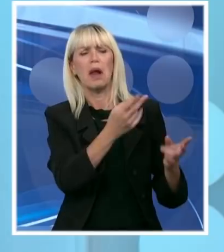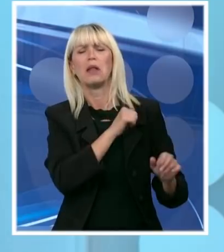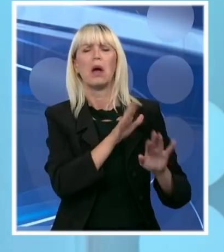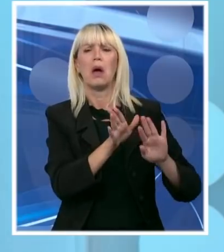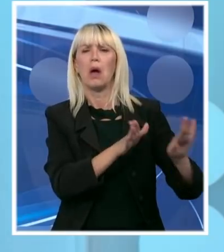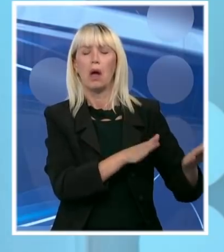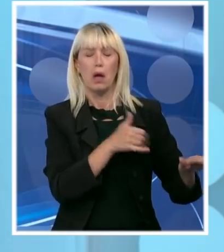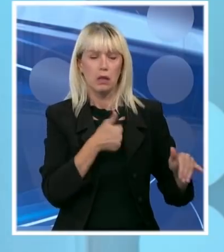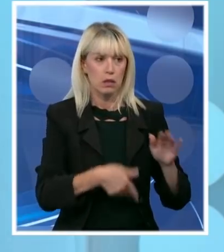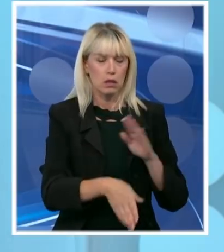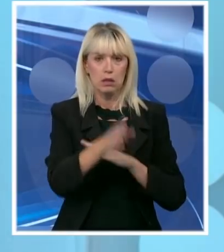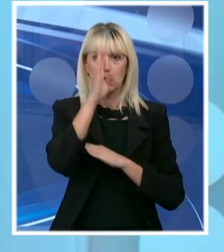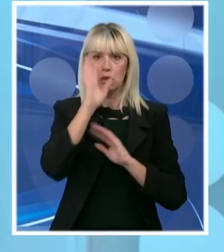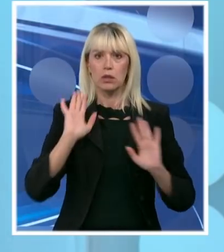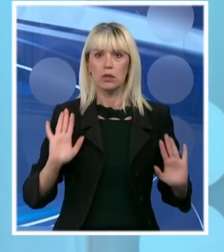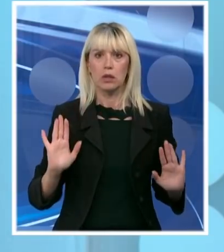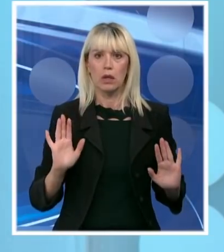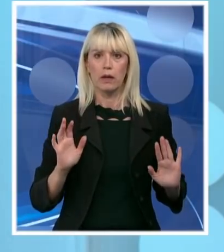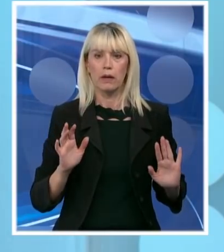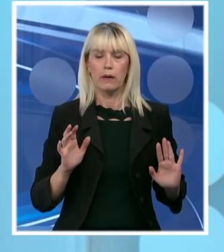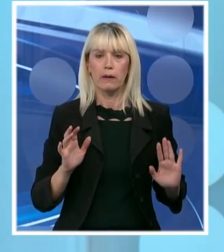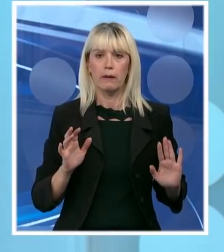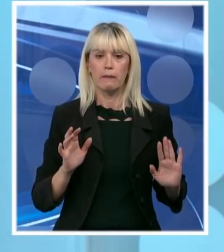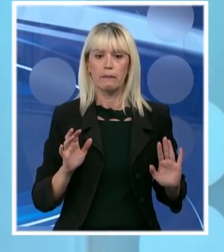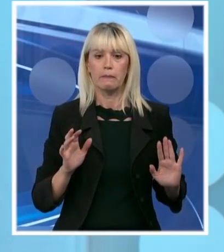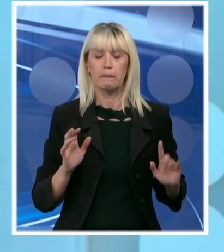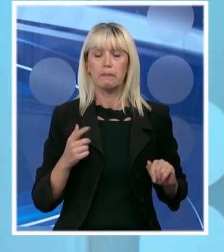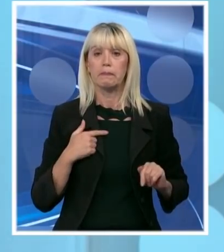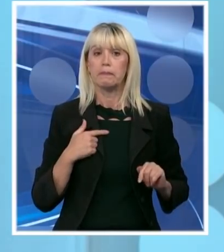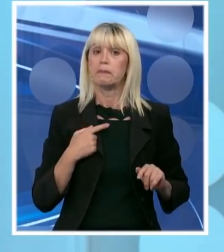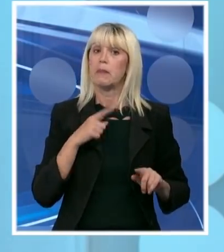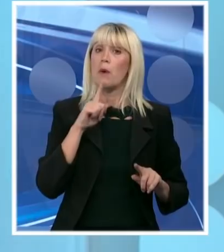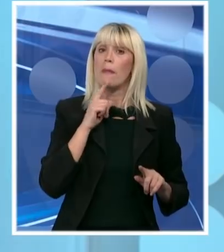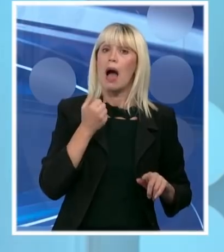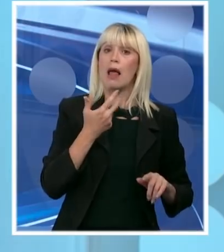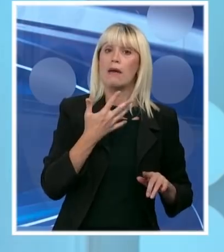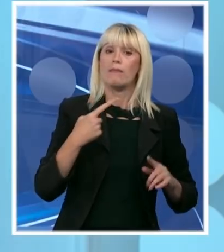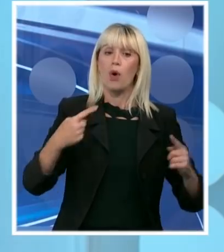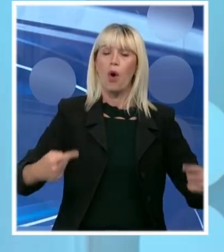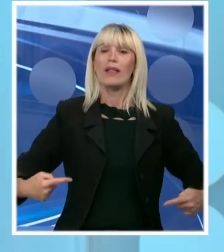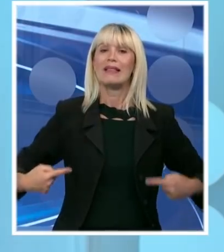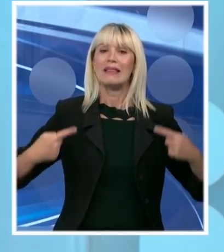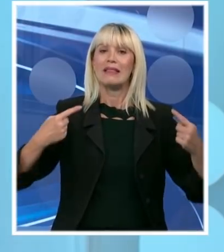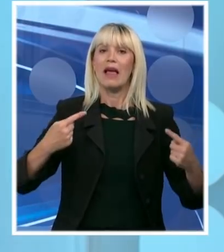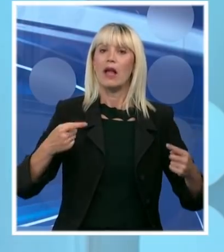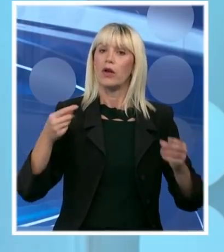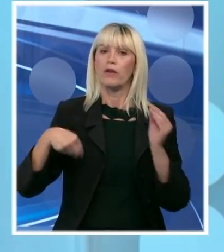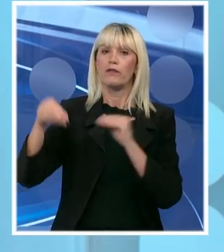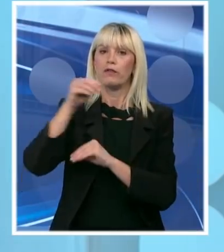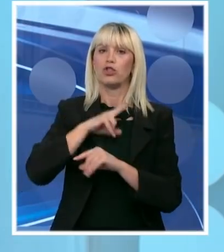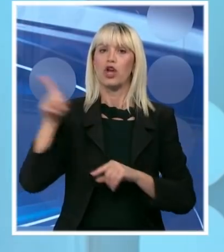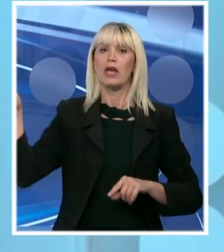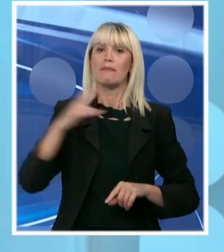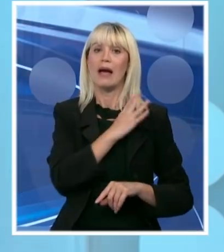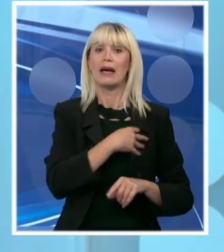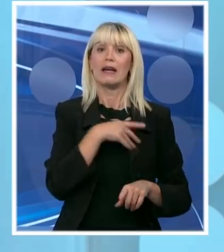imamo ogroman zaostatak u oklopnim točkašima prema Hrvatskoj. Zato ćemo napraviti najveću naručbinu narednih dana od domaće industrije